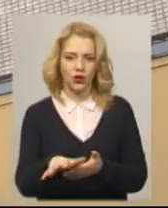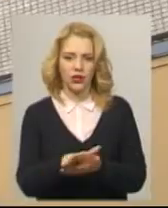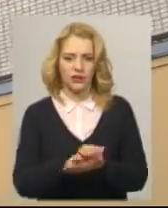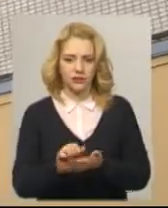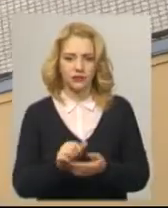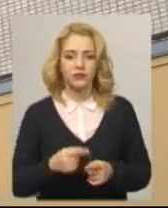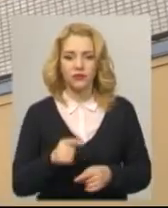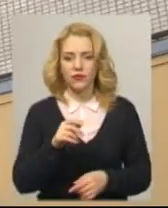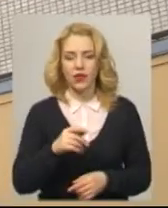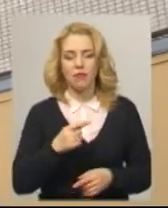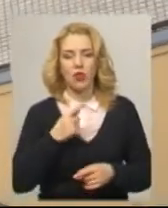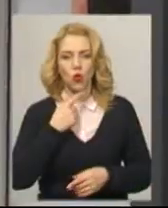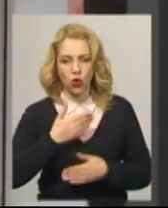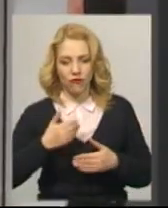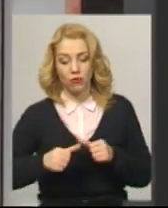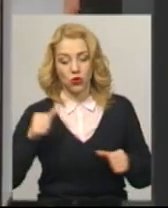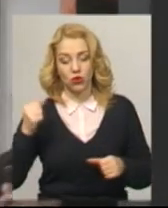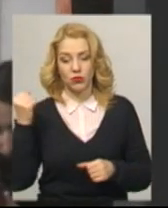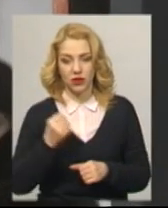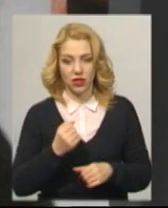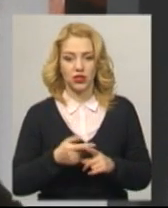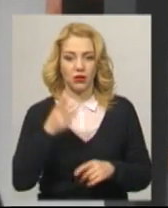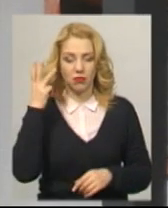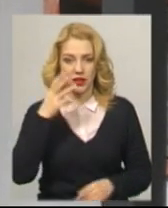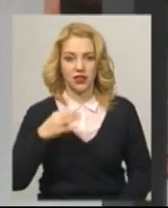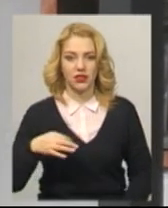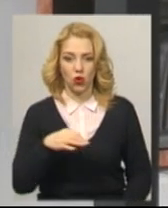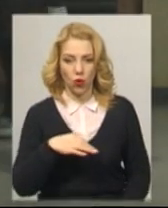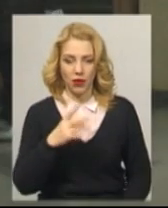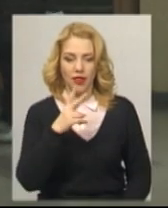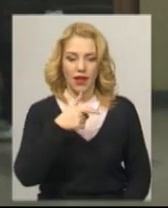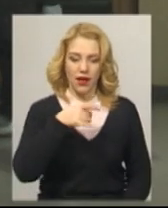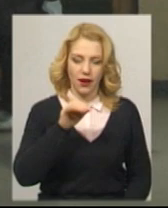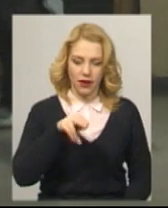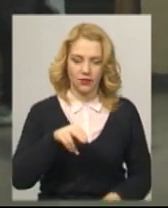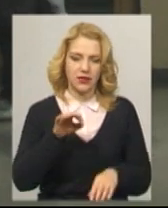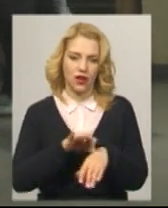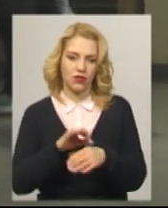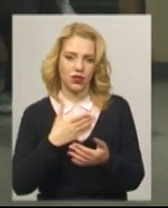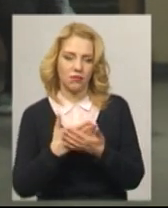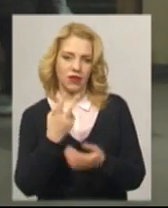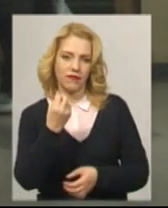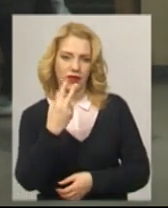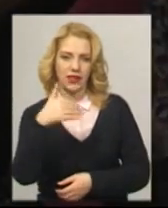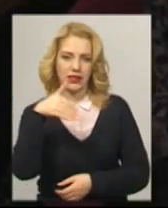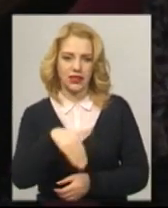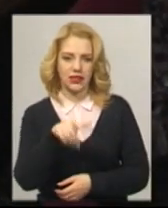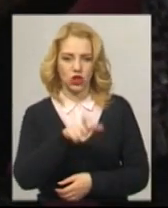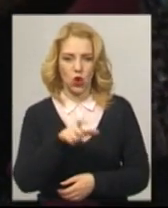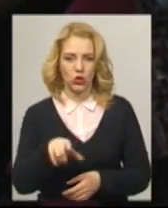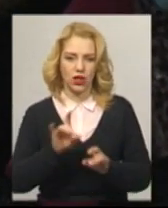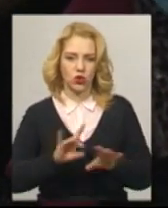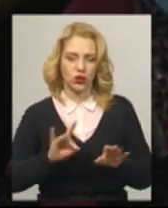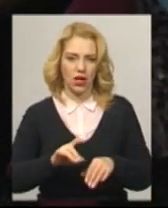минулий тиждень у Хмельницькій області на грип та гостру вірусну інфекцію захворіло майже 12 тисяч людей, каже лікар-епідеміолог обласного